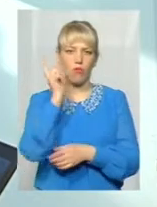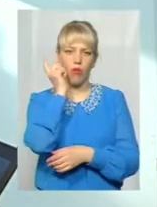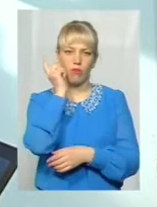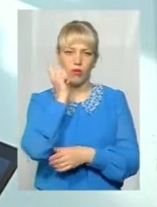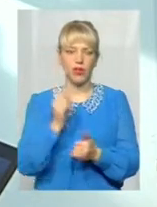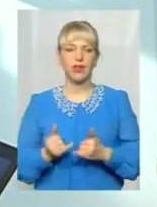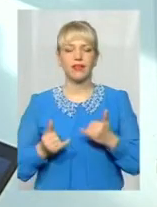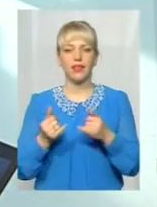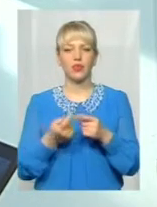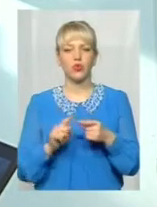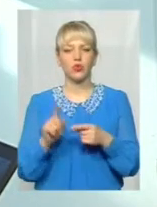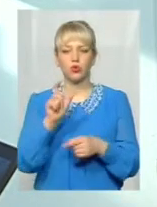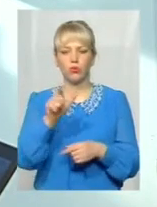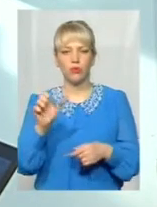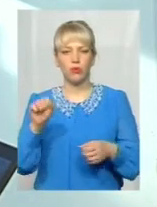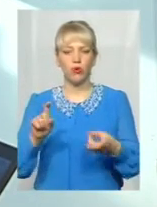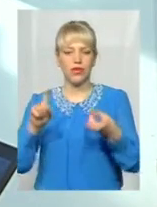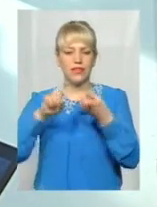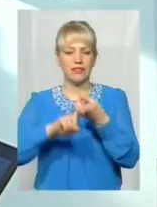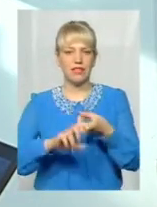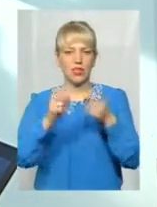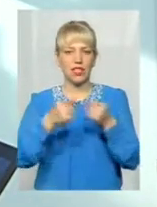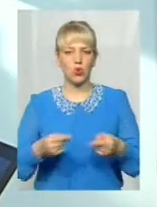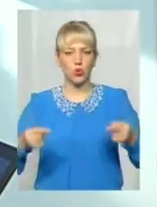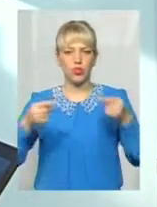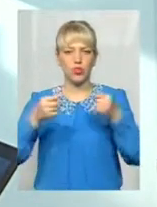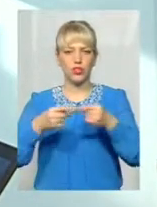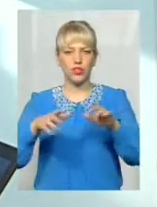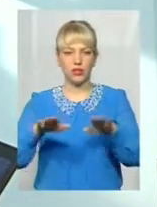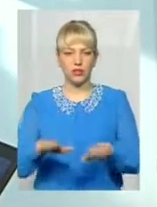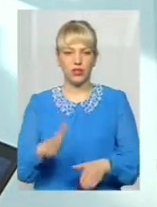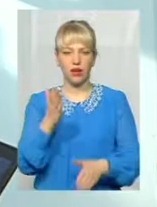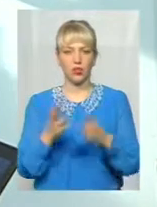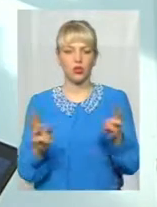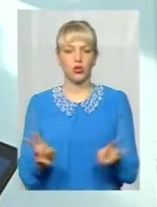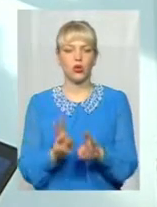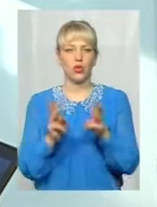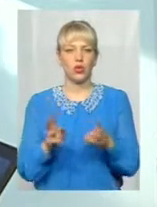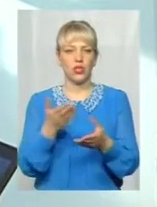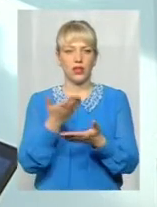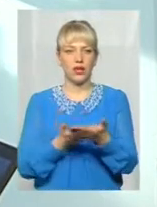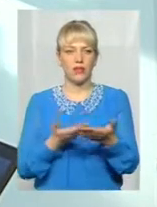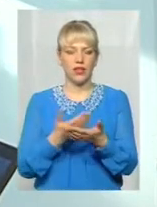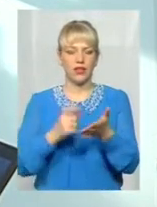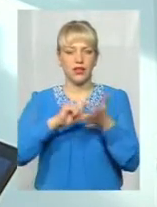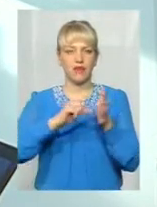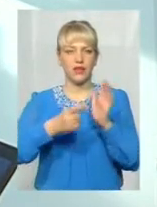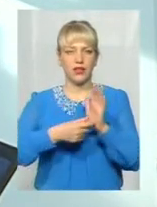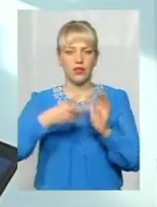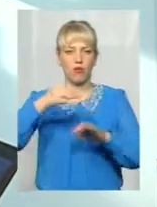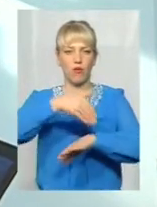люди зв'язатися і уточнити місце. Тому що, якщо горить, наприклад, ну, дай Бог, квартира по вулиці